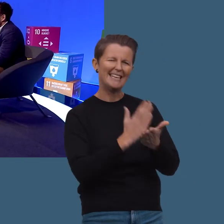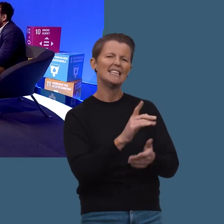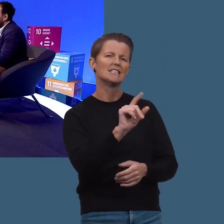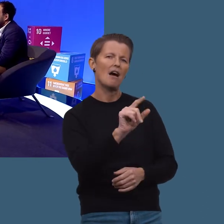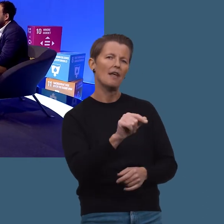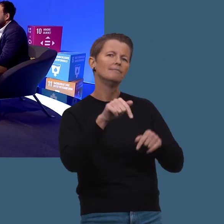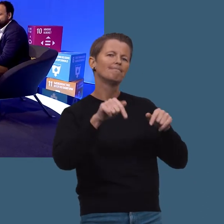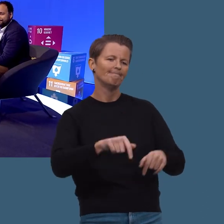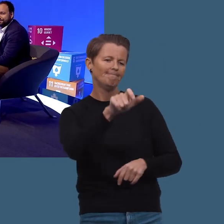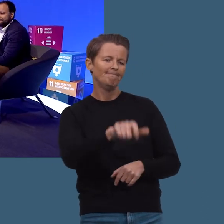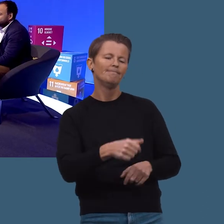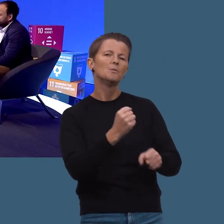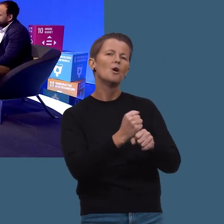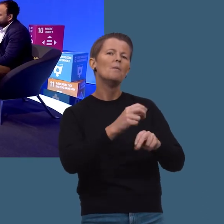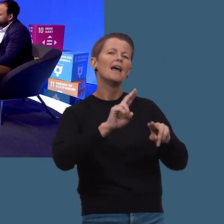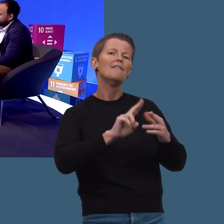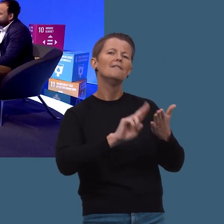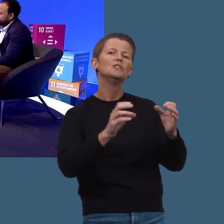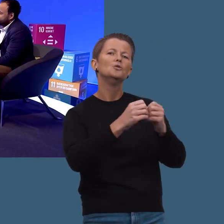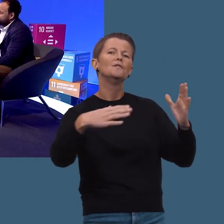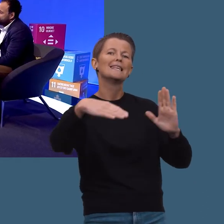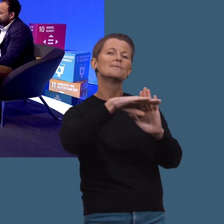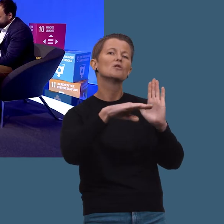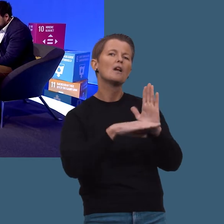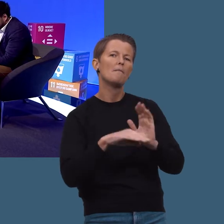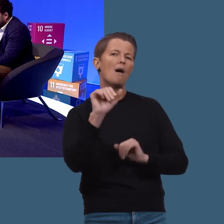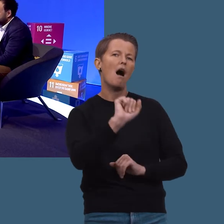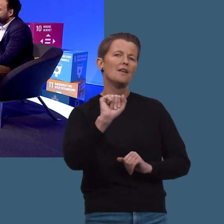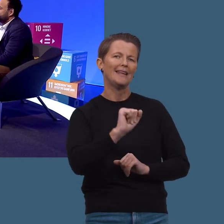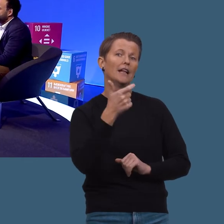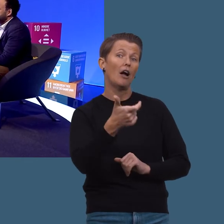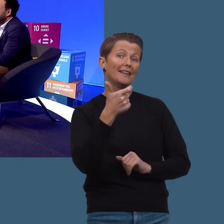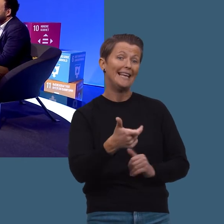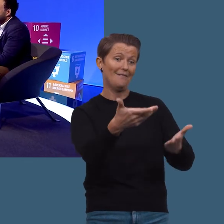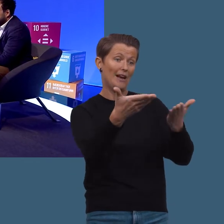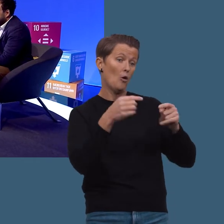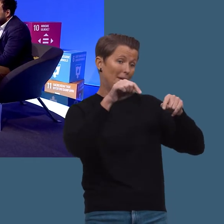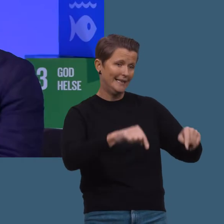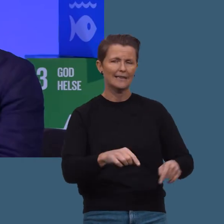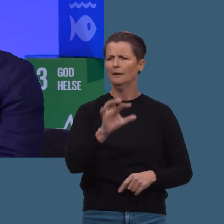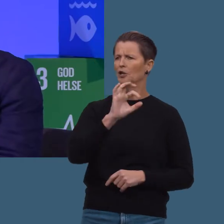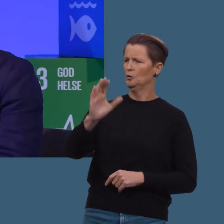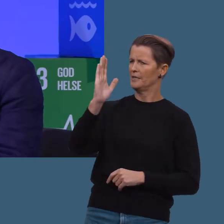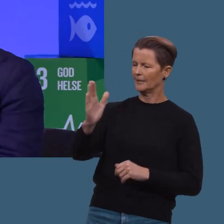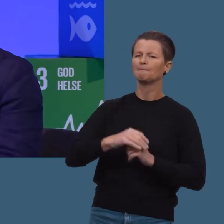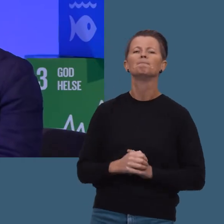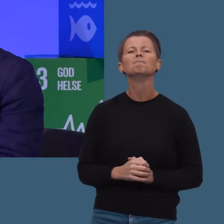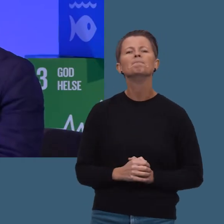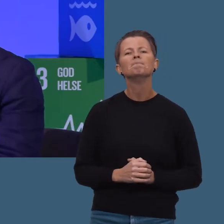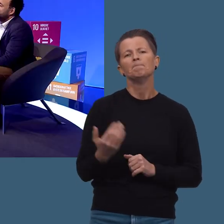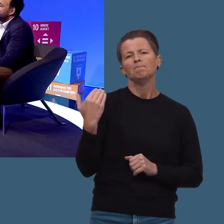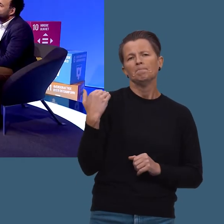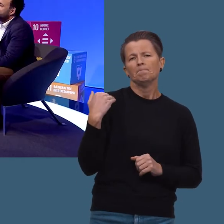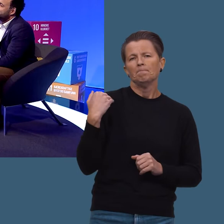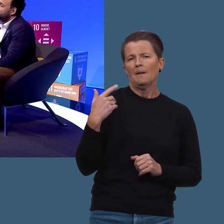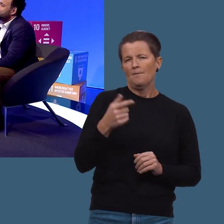stemmer, Sjana. Jeg sitter her sammen med en som jobber i FNs utviklingsprogram, Arvin Gadgil. Velkommen hit. Takk. Du, det ble jo